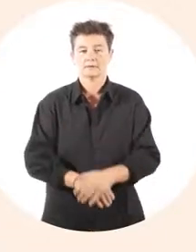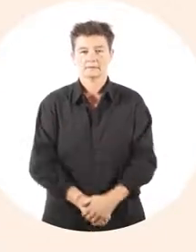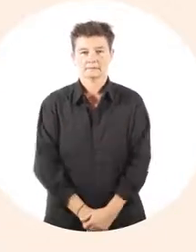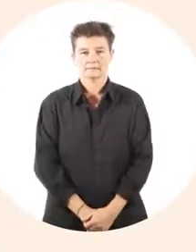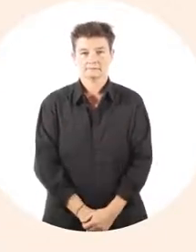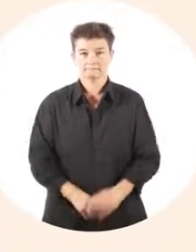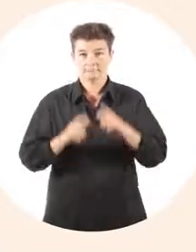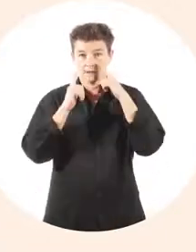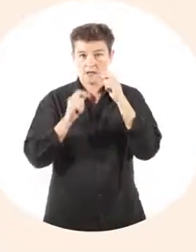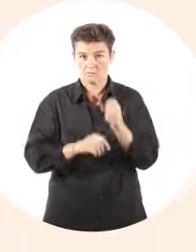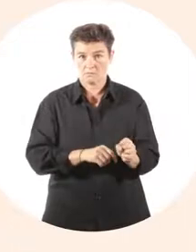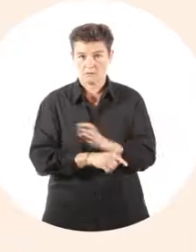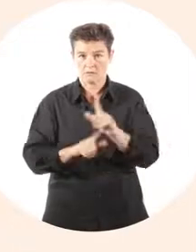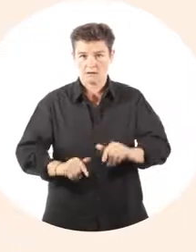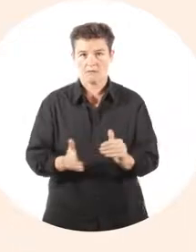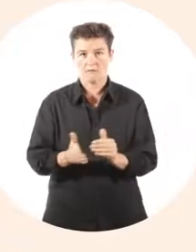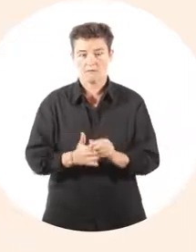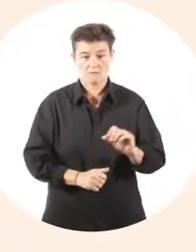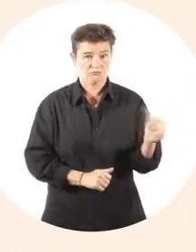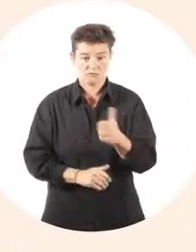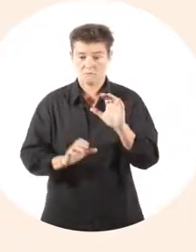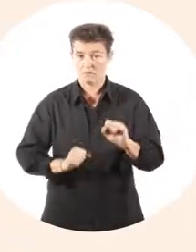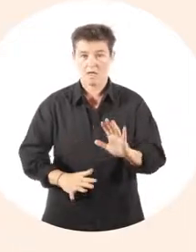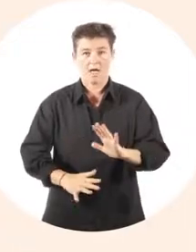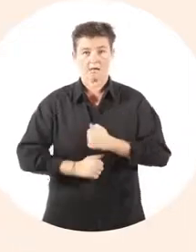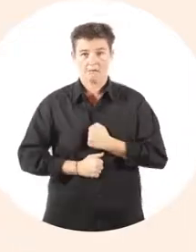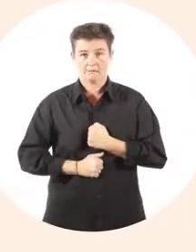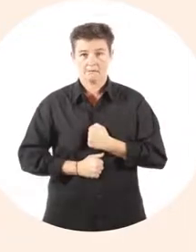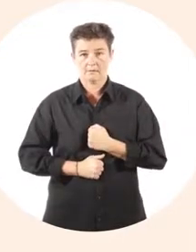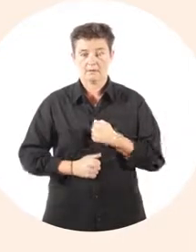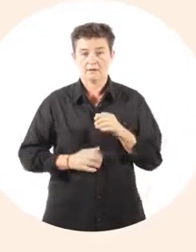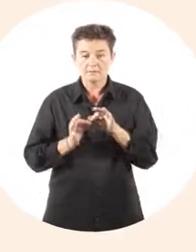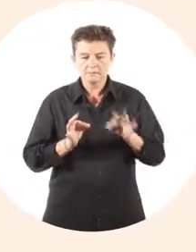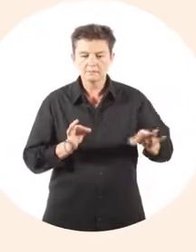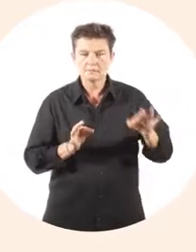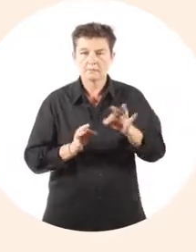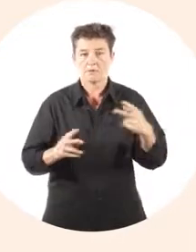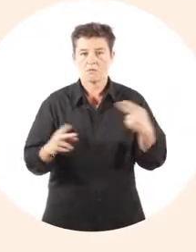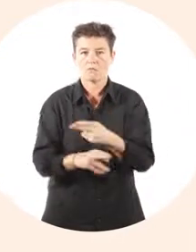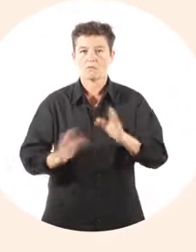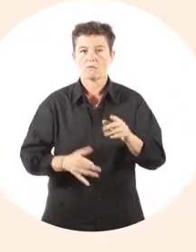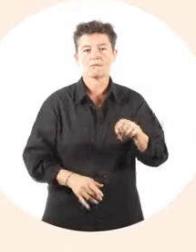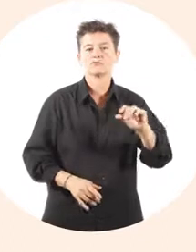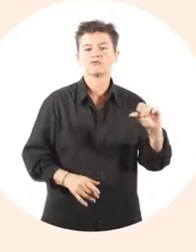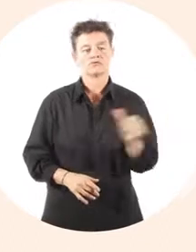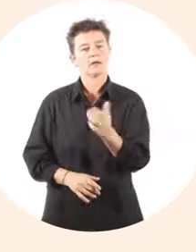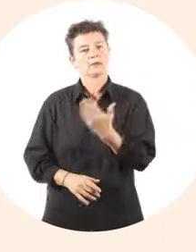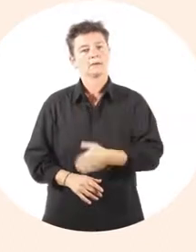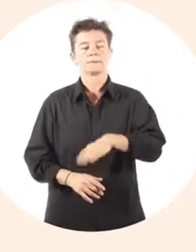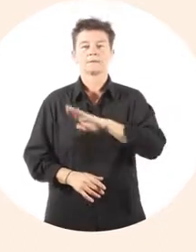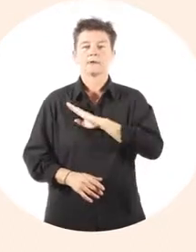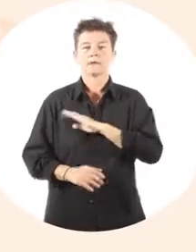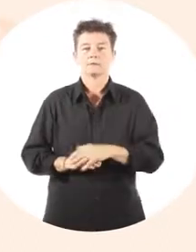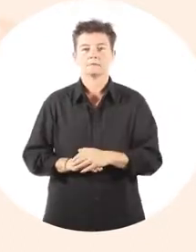Le virus est toujours là et nous pouvons tous être contaminés. Pour stopper la transmission, chacun doit être responsable.